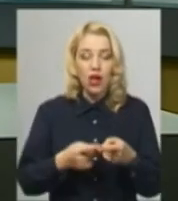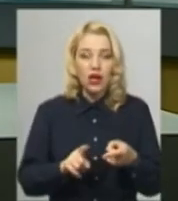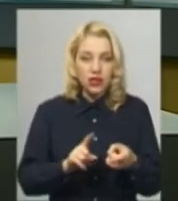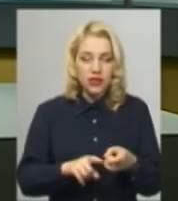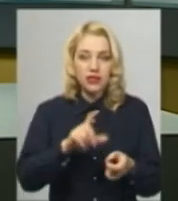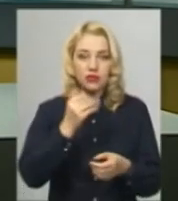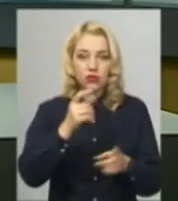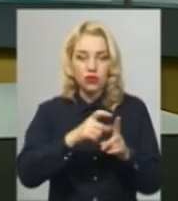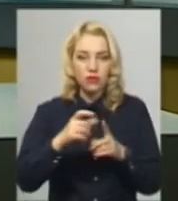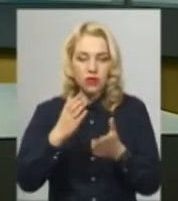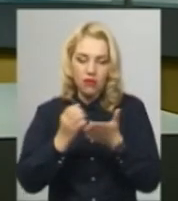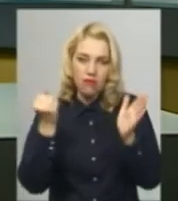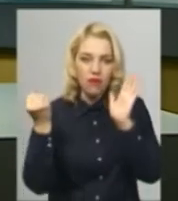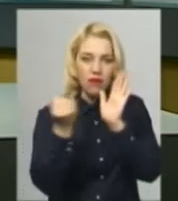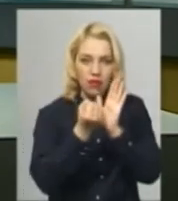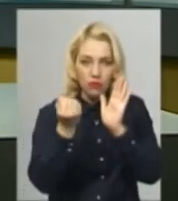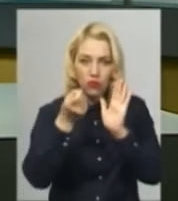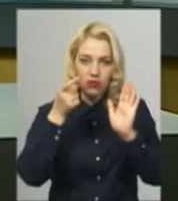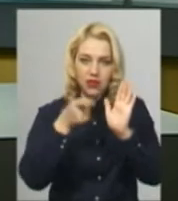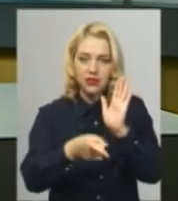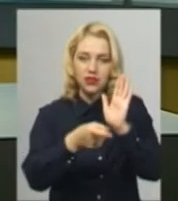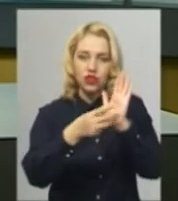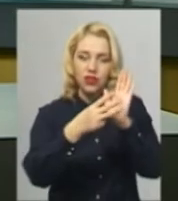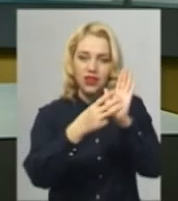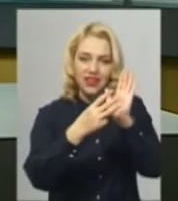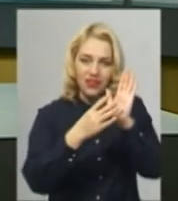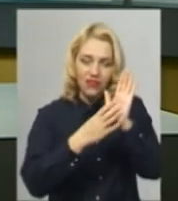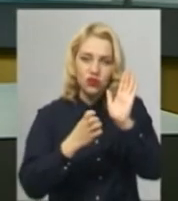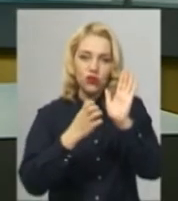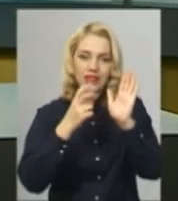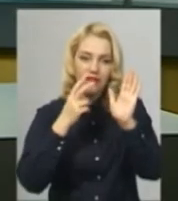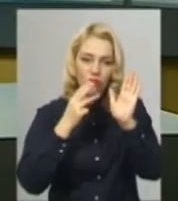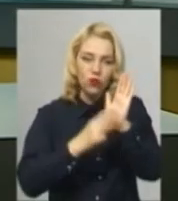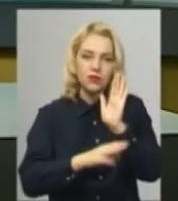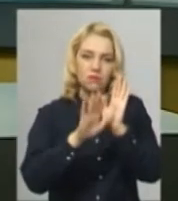словами, на діжці є клеймо, датовано 1885 роком.